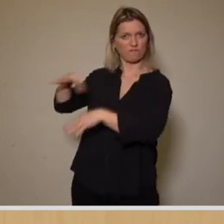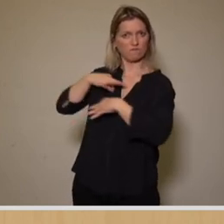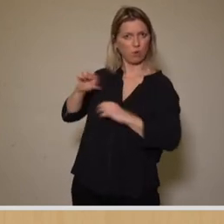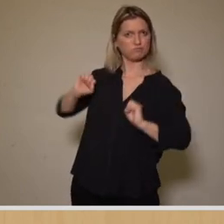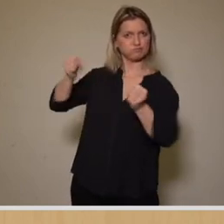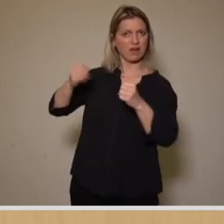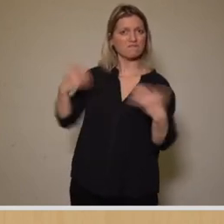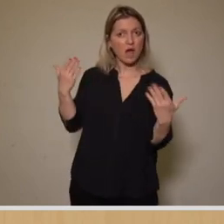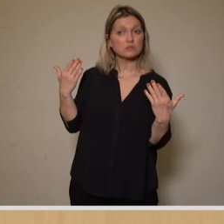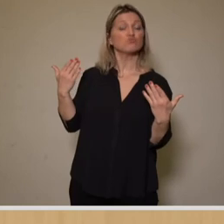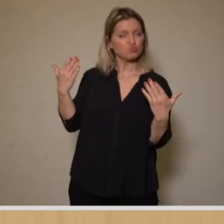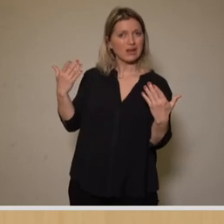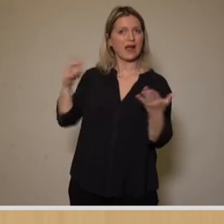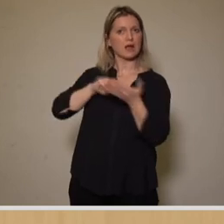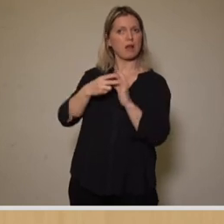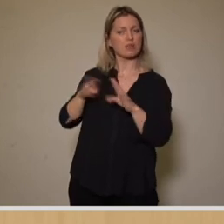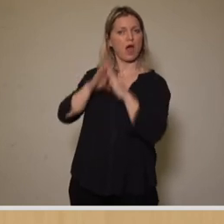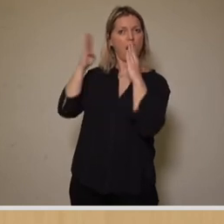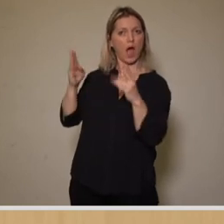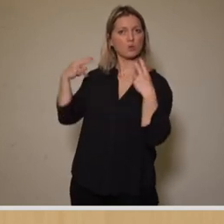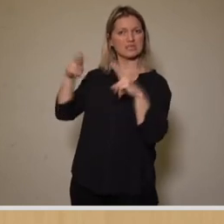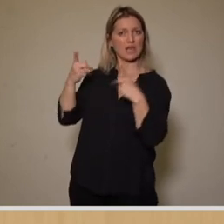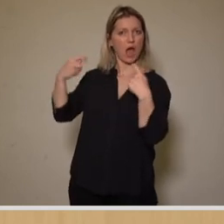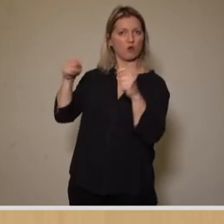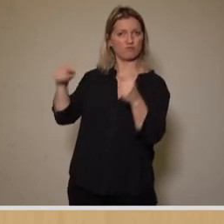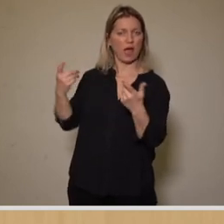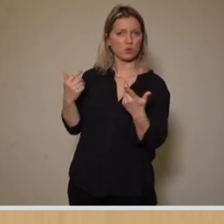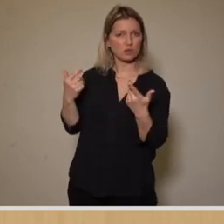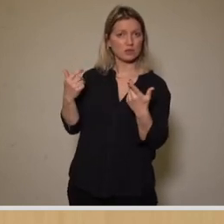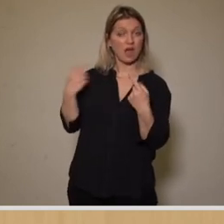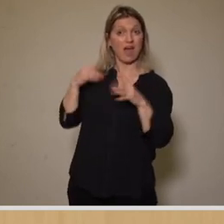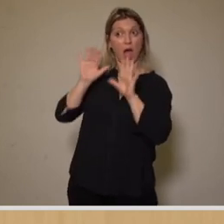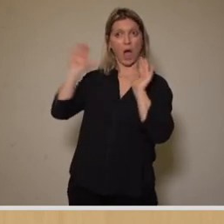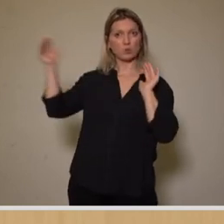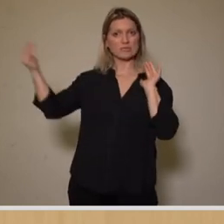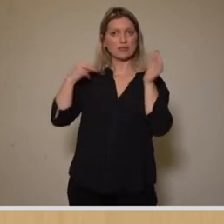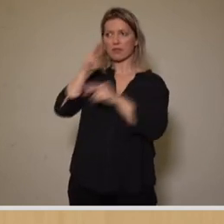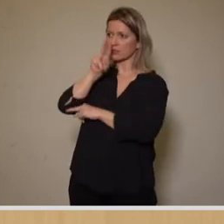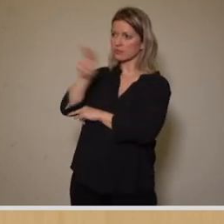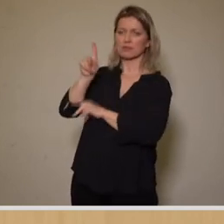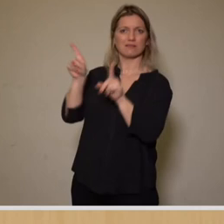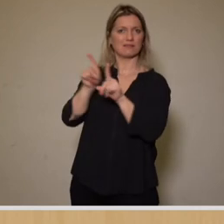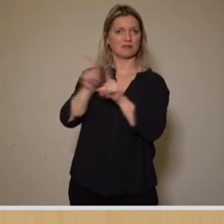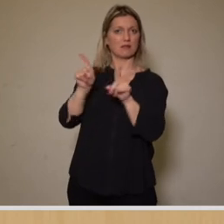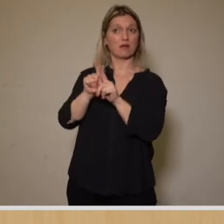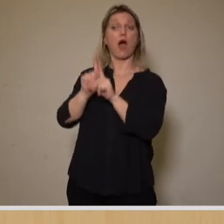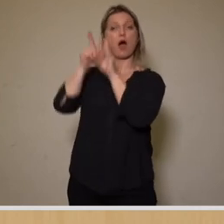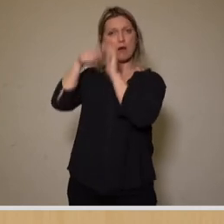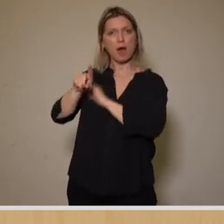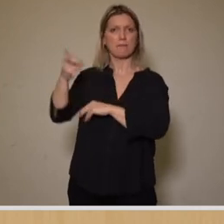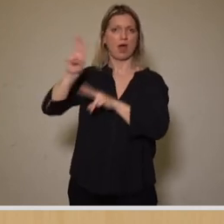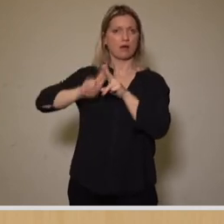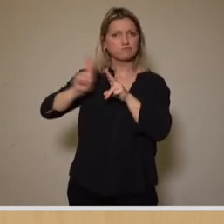Er baut dieses Haus wieder auf. Von außen bleibt es das, was es ist. Allerdings wieder modernisiert,